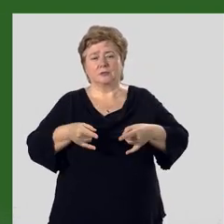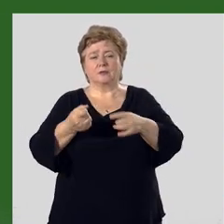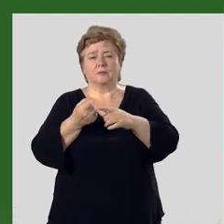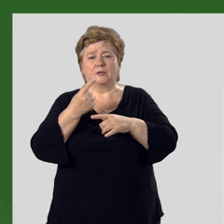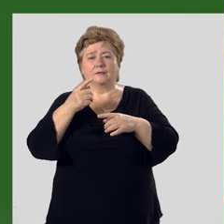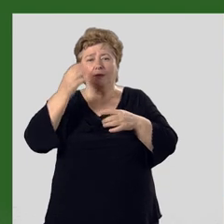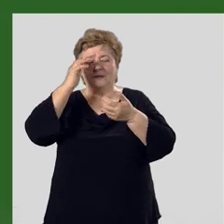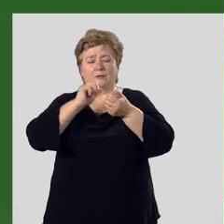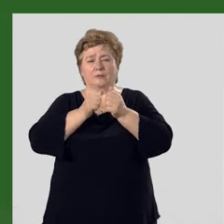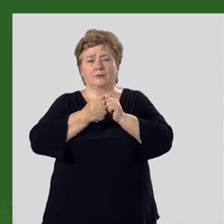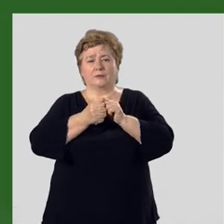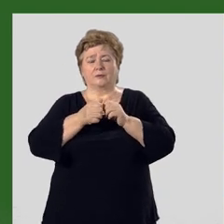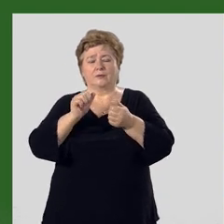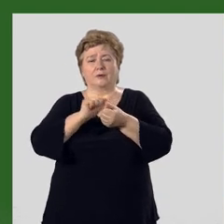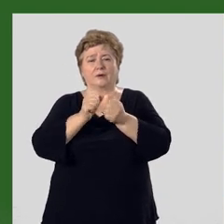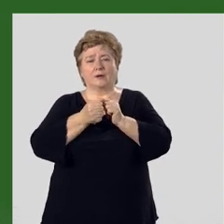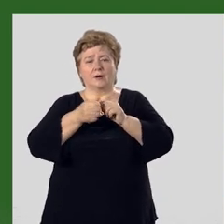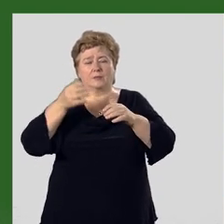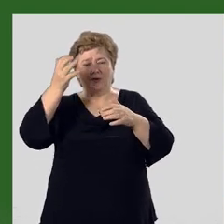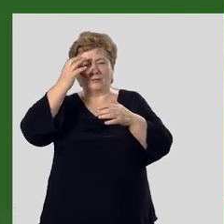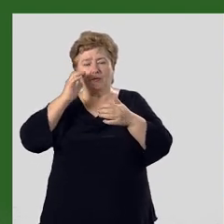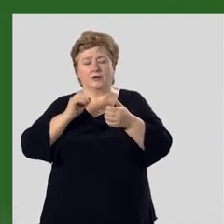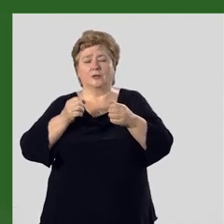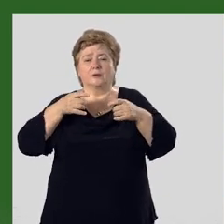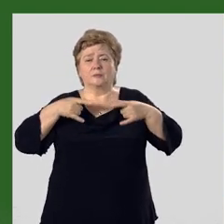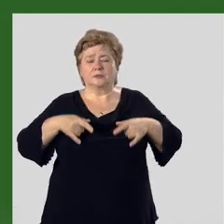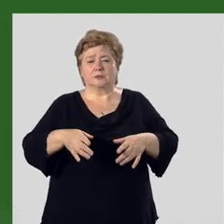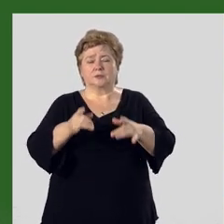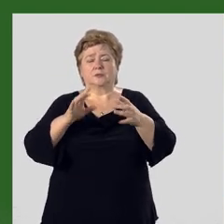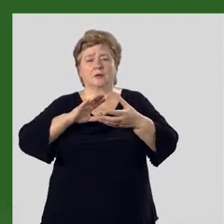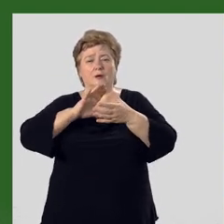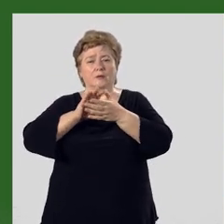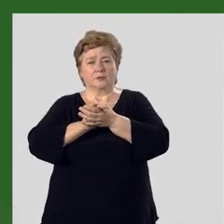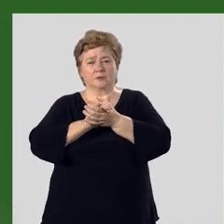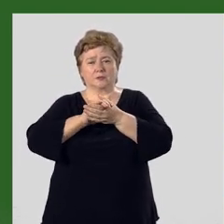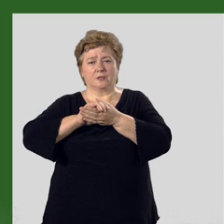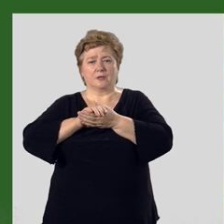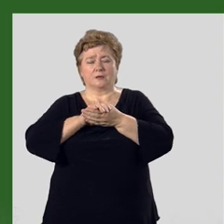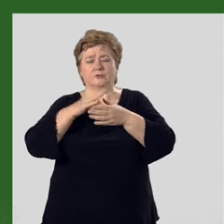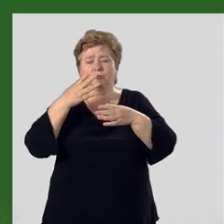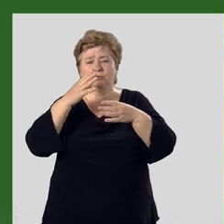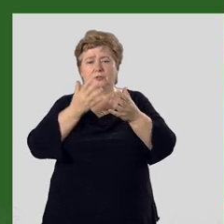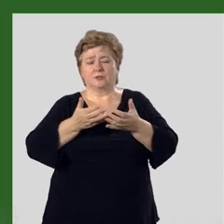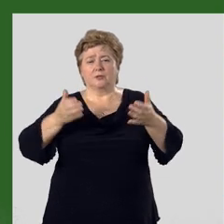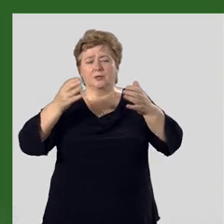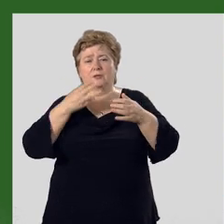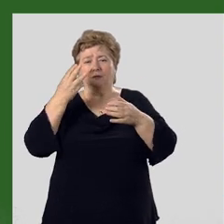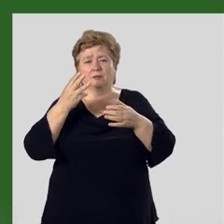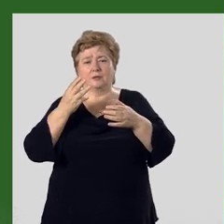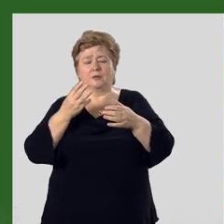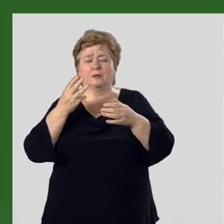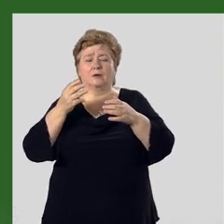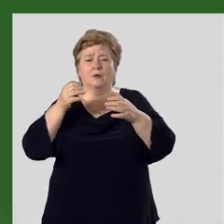проявлений угля. Каменно-угольные месторождения в республике объединяются в 4 бассейна и 3